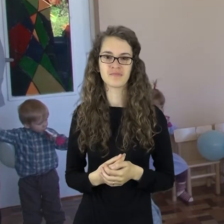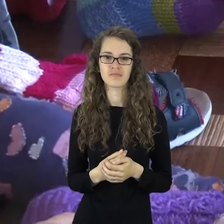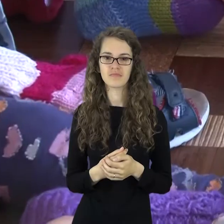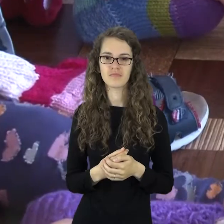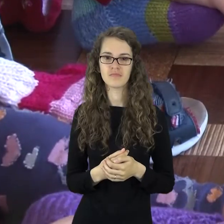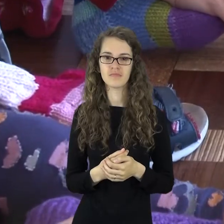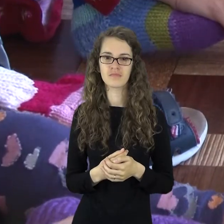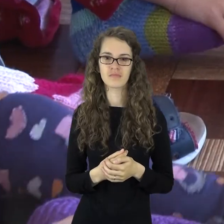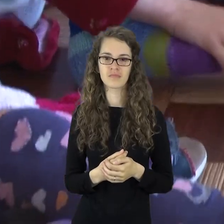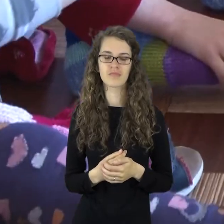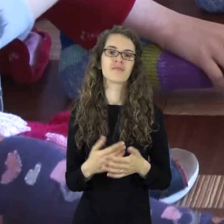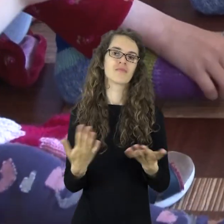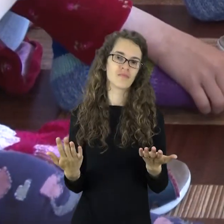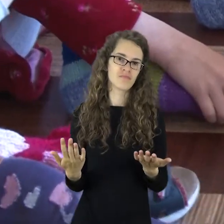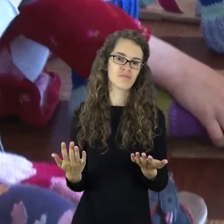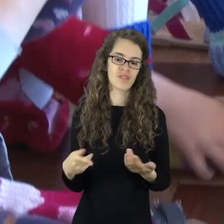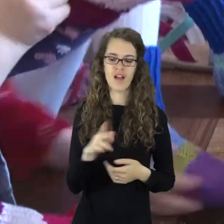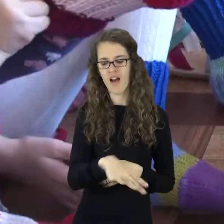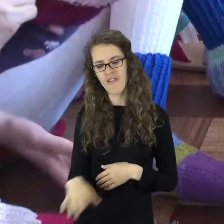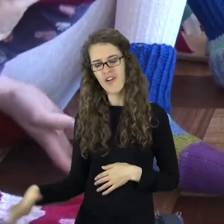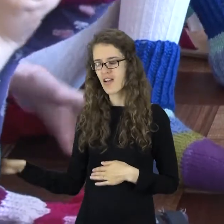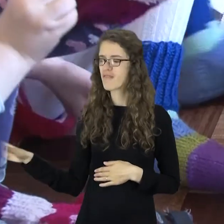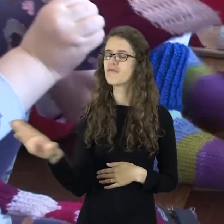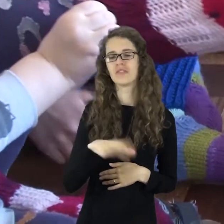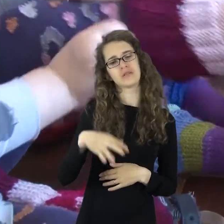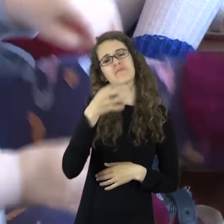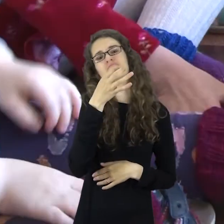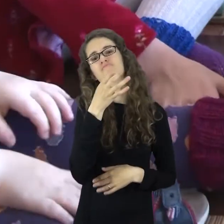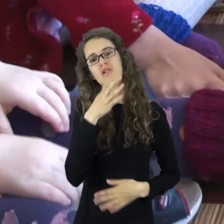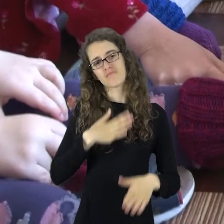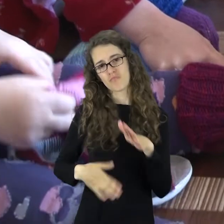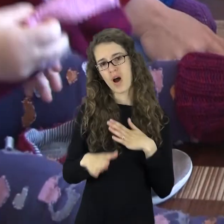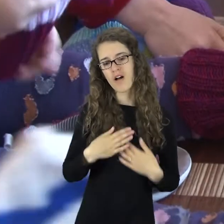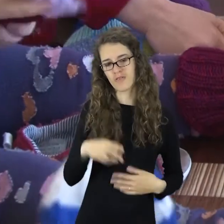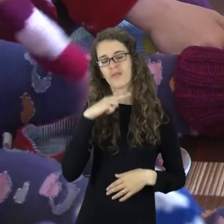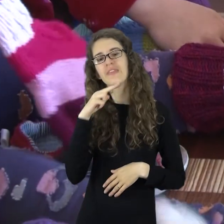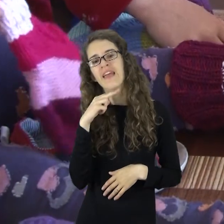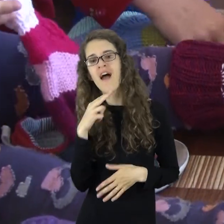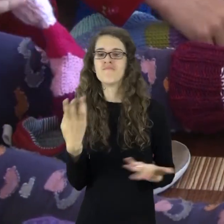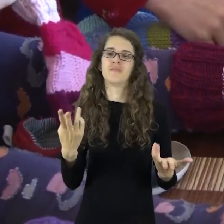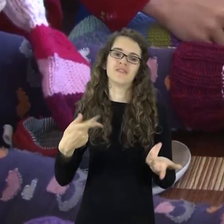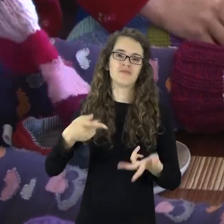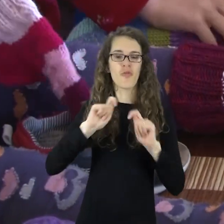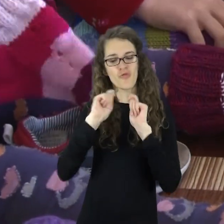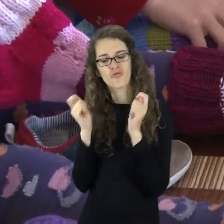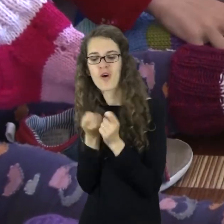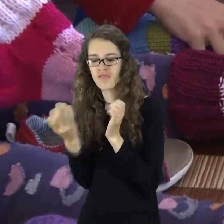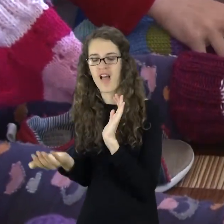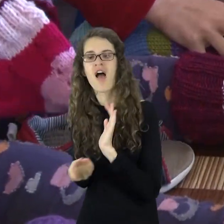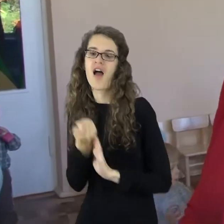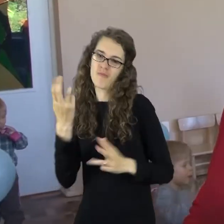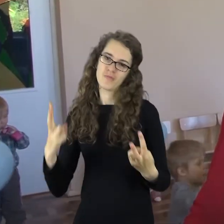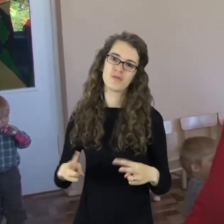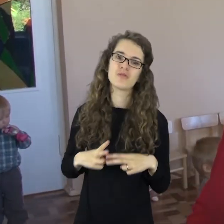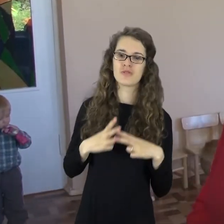vaikams. Tiesiog turbūt kaip bet kuriam kitam vaikui, kuomet vaikas gauna dėmesį ir gauna kažkokią dovanėlę,